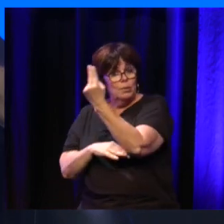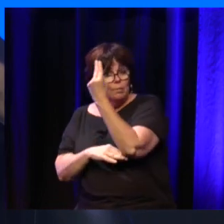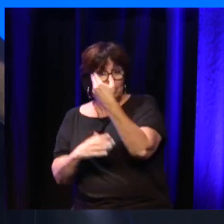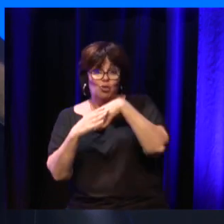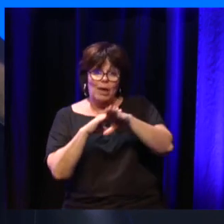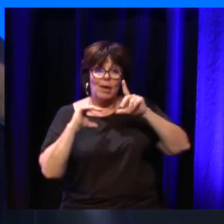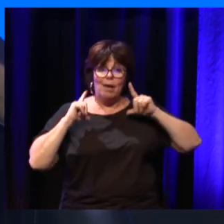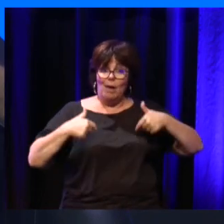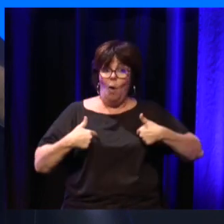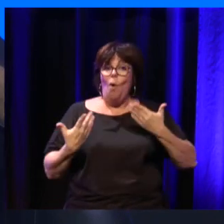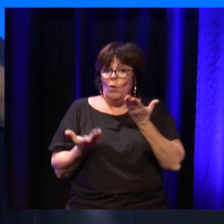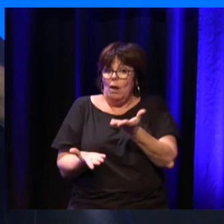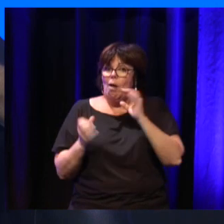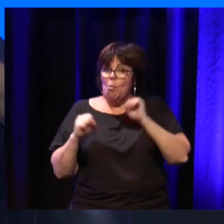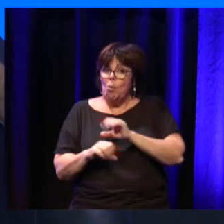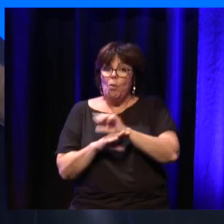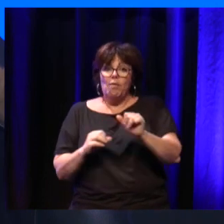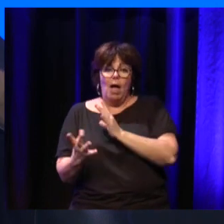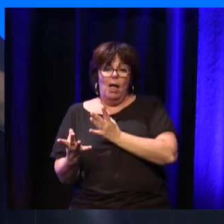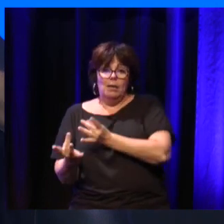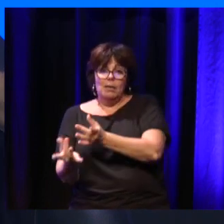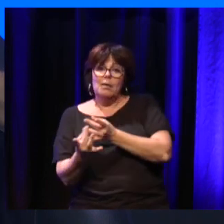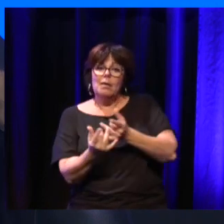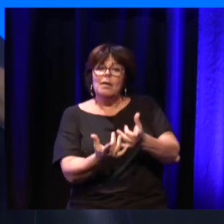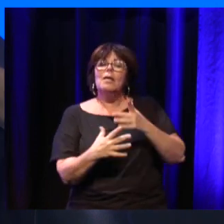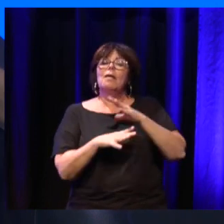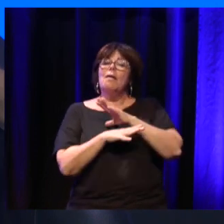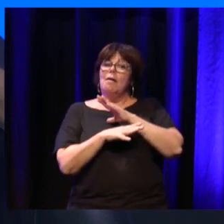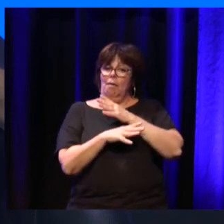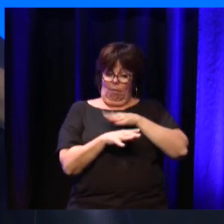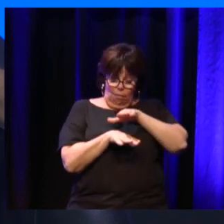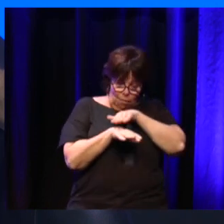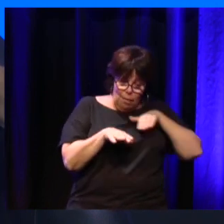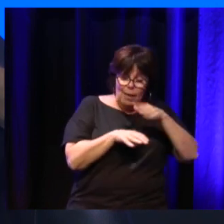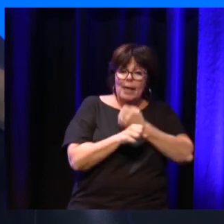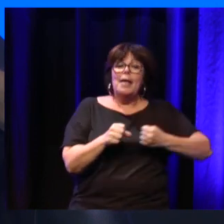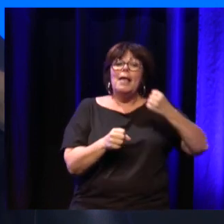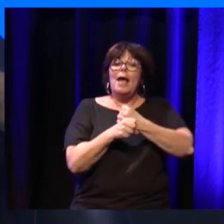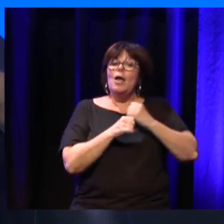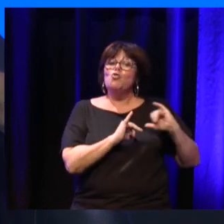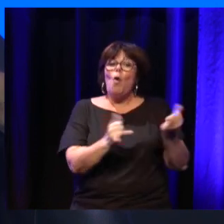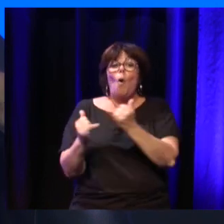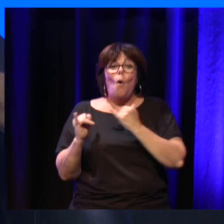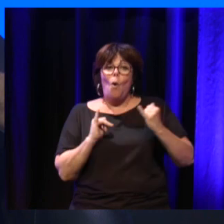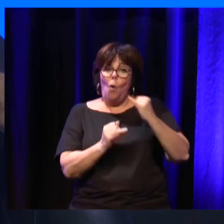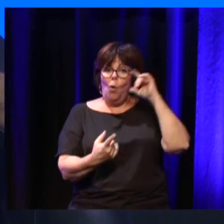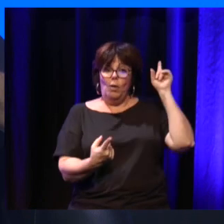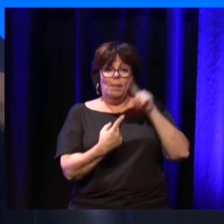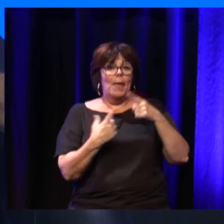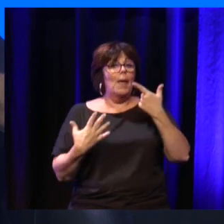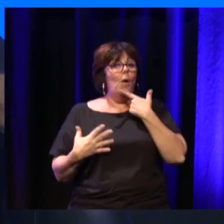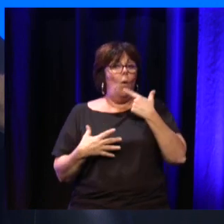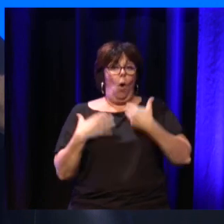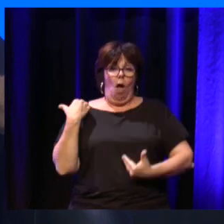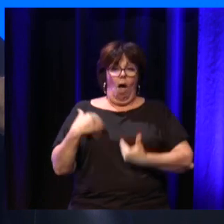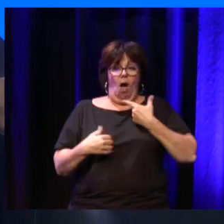Ça a fait l'objet d'un serious game qui s'appelle le handicap contre-attaque. qui a été